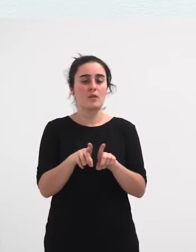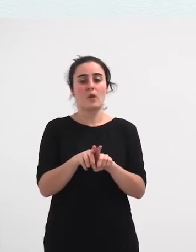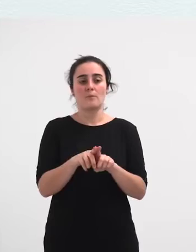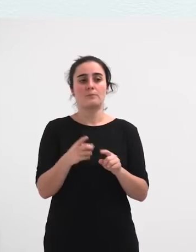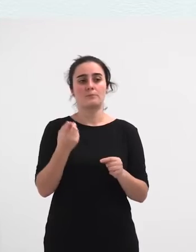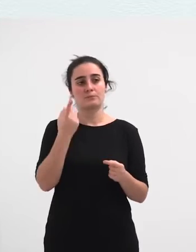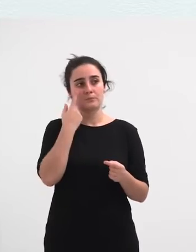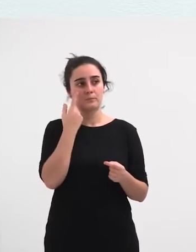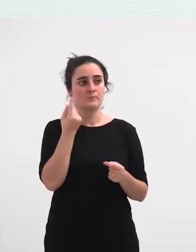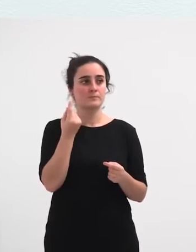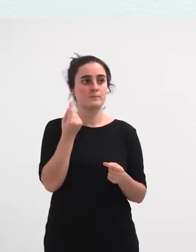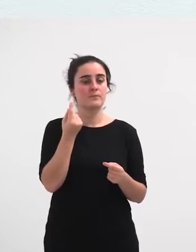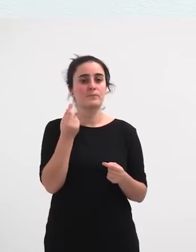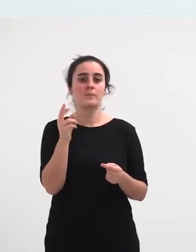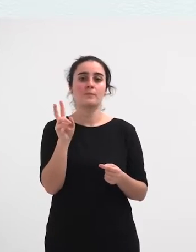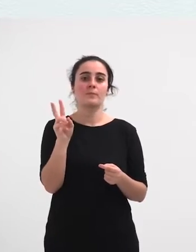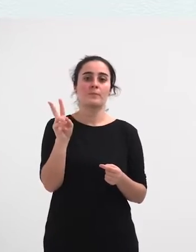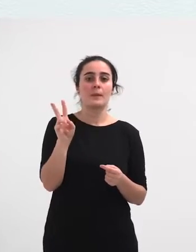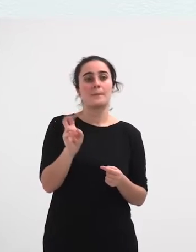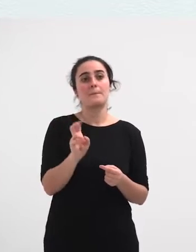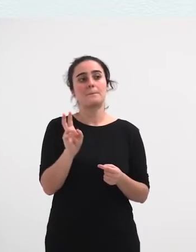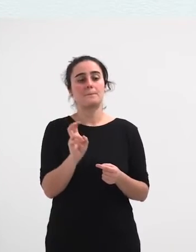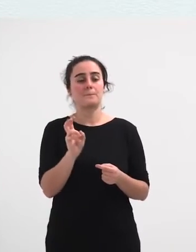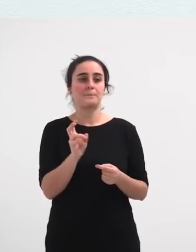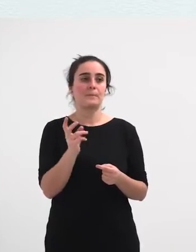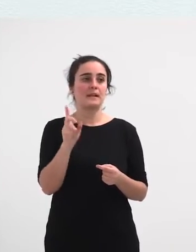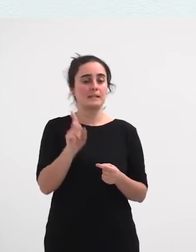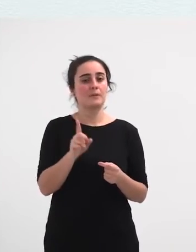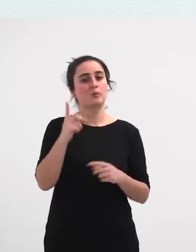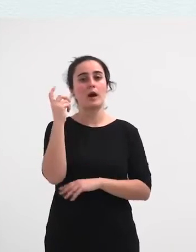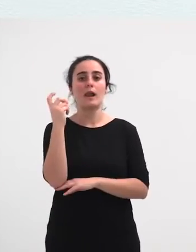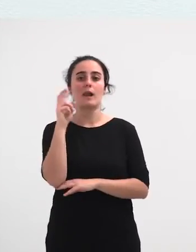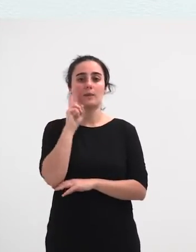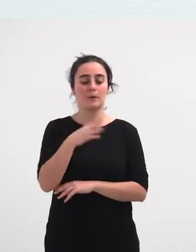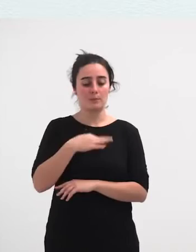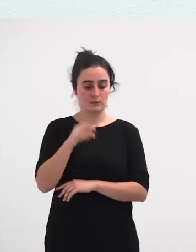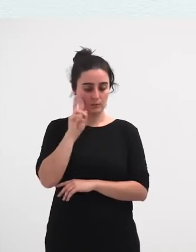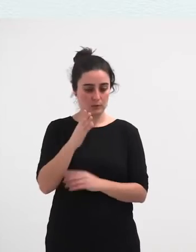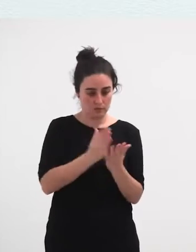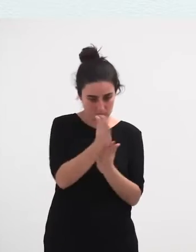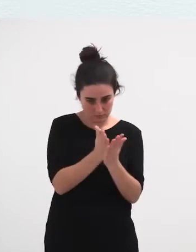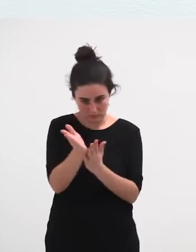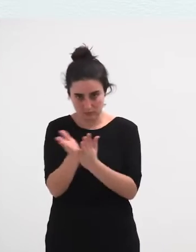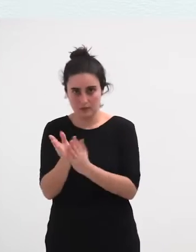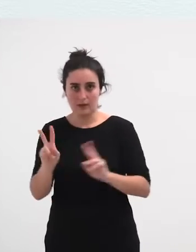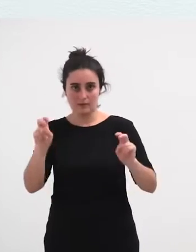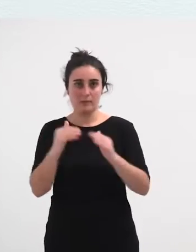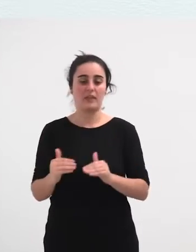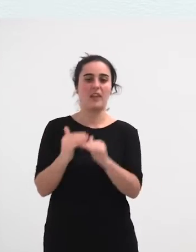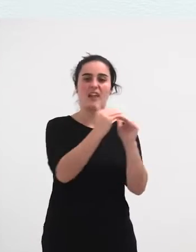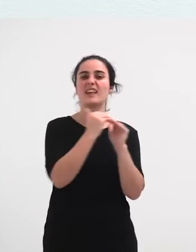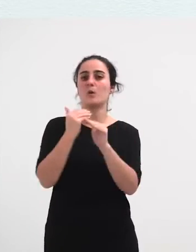ikusteko, ze marko daukagun, edo ze abaniko daukagun berdintasun eren alorrean, ez?